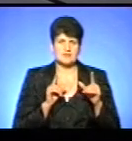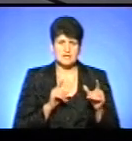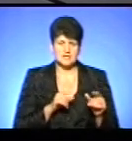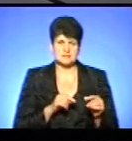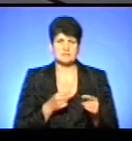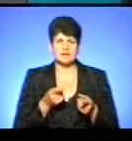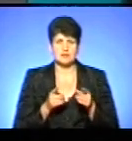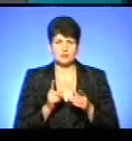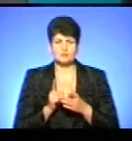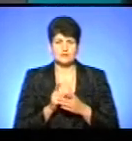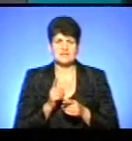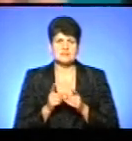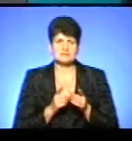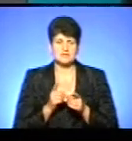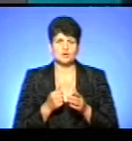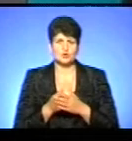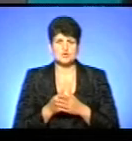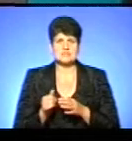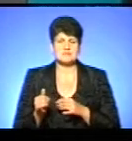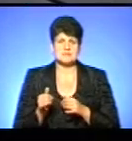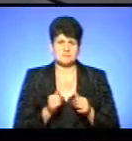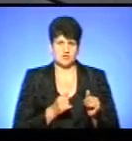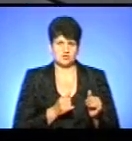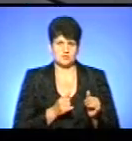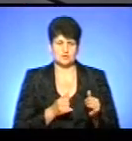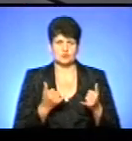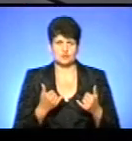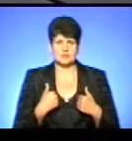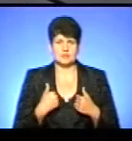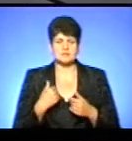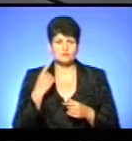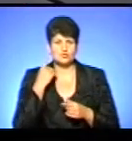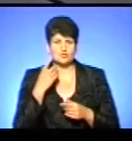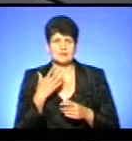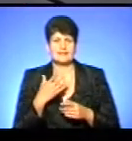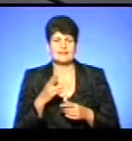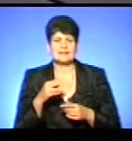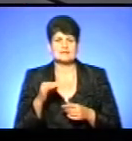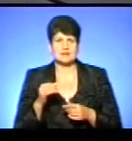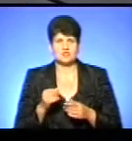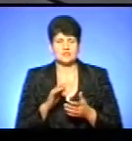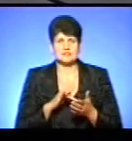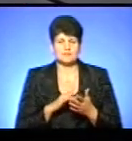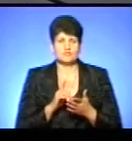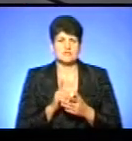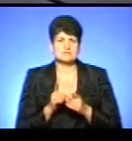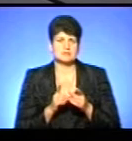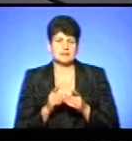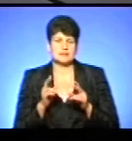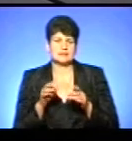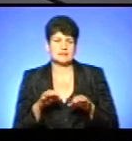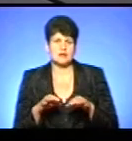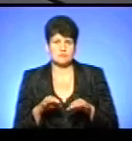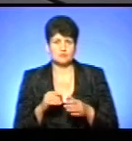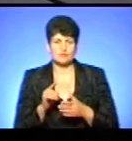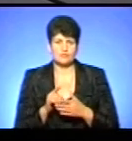Ми реально повинні змінити до забезпечення. Сьогодні в нас працюють диспетчеркі цен, нам треба змінити транспорт. Нас останній раз п'ять років